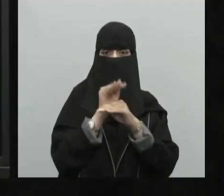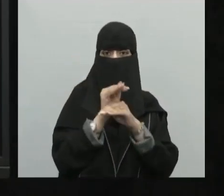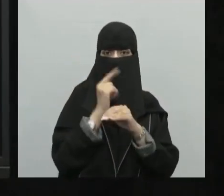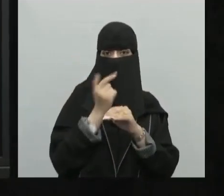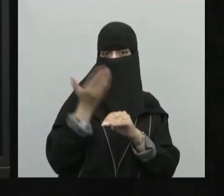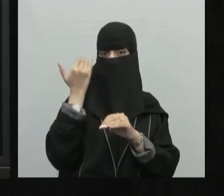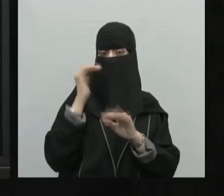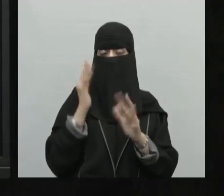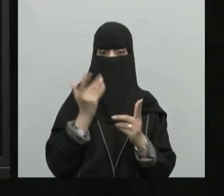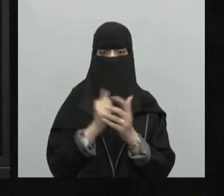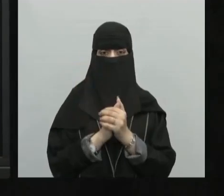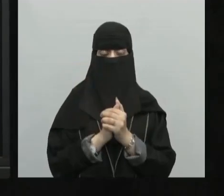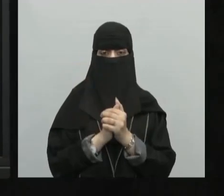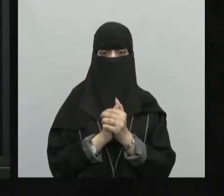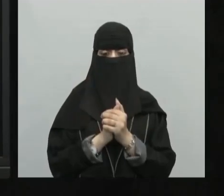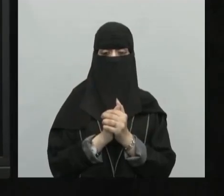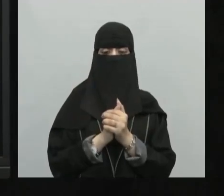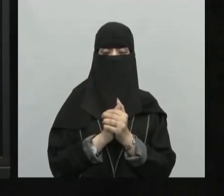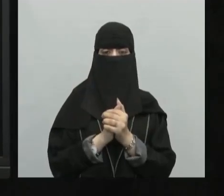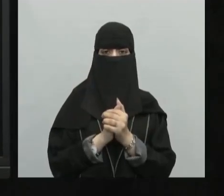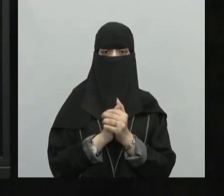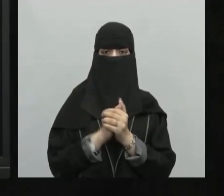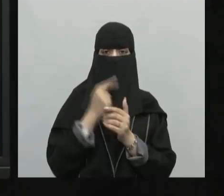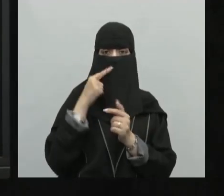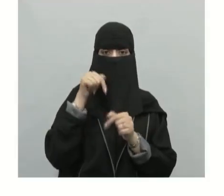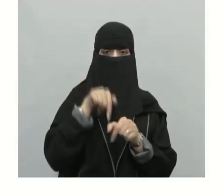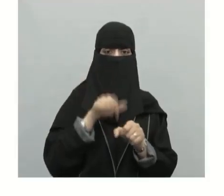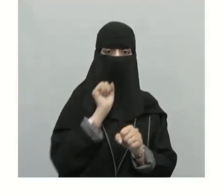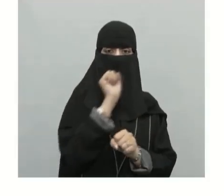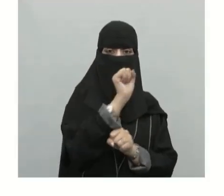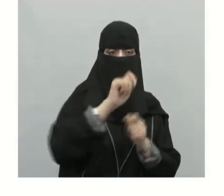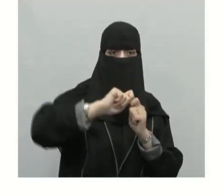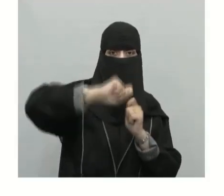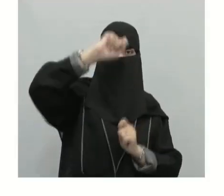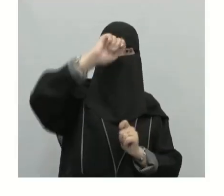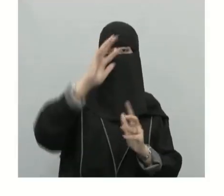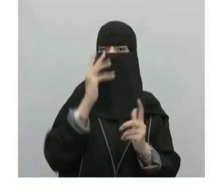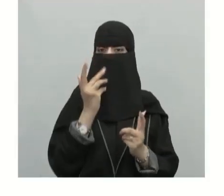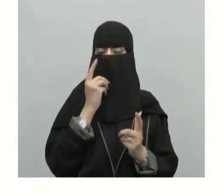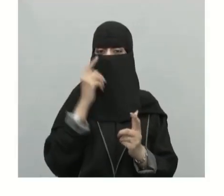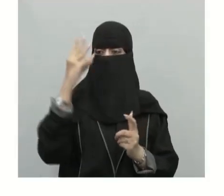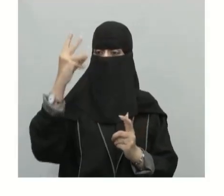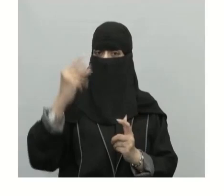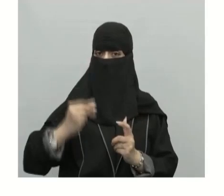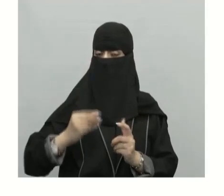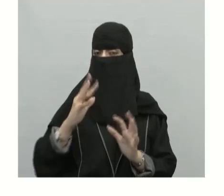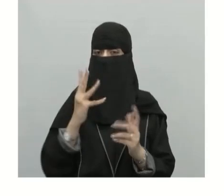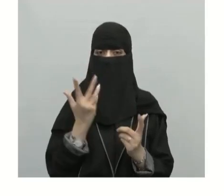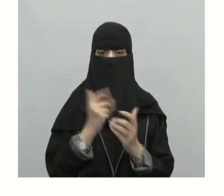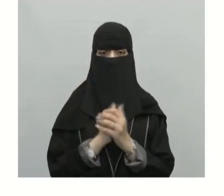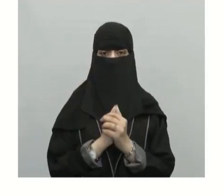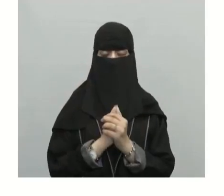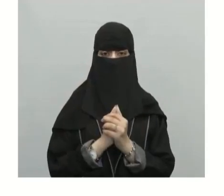الدرس السابق أبناء وبنات الطلاب خصائص الطول ما هي أذكروا خصائص الطول